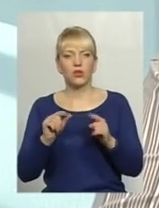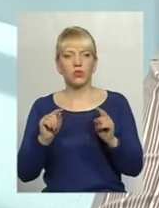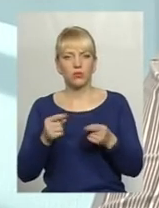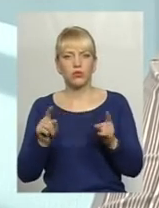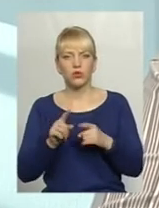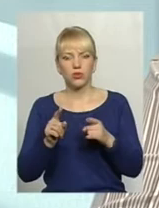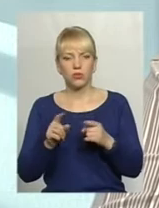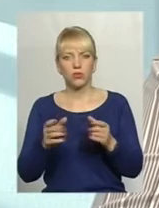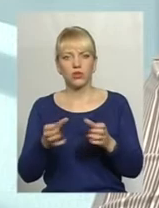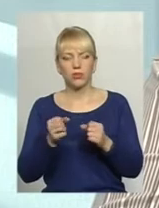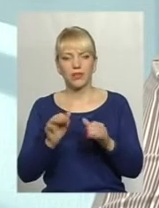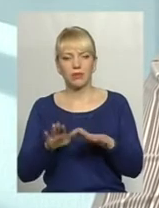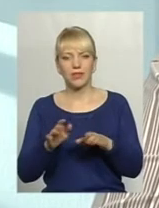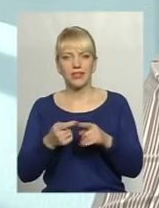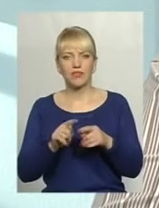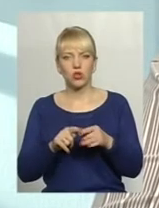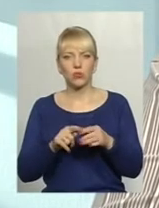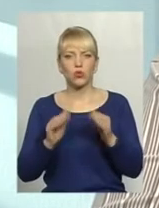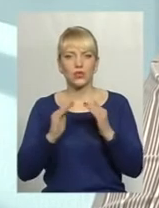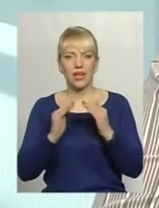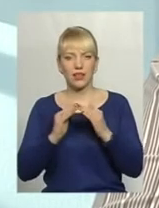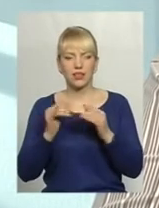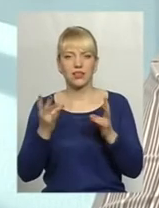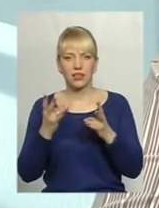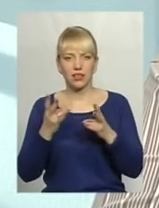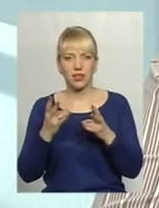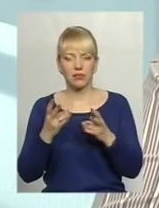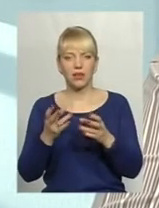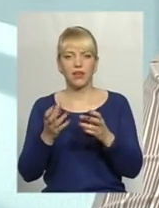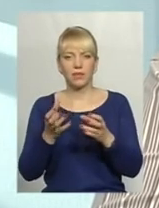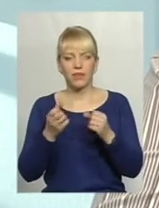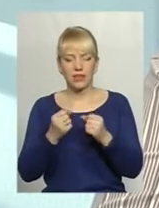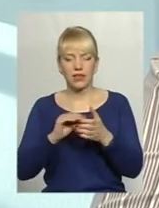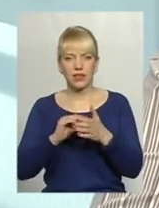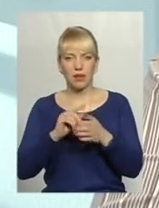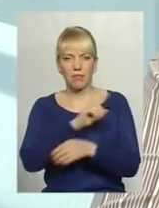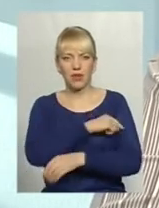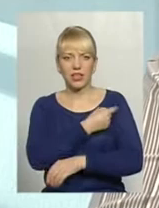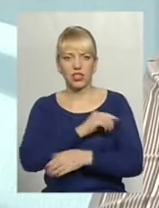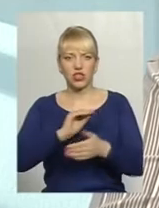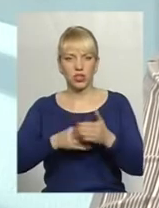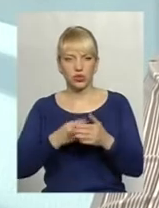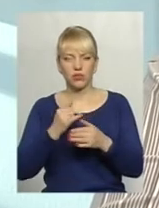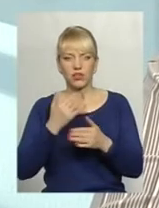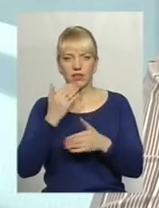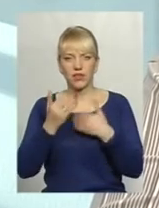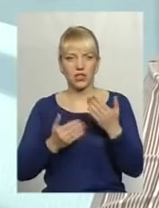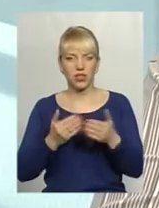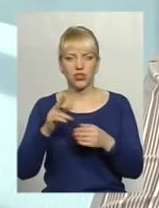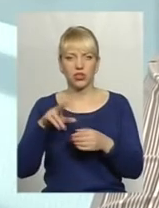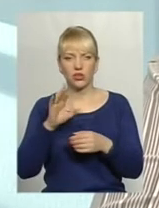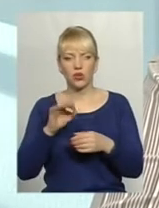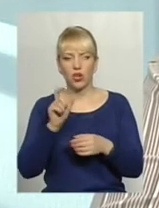отримати місце в даному закладі, мають бути певні медичні довідки на руках. І тому, звертаючись до жителів